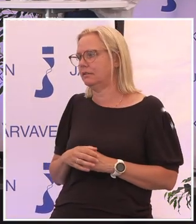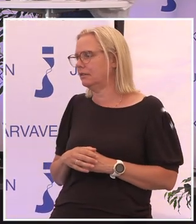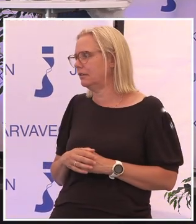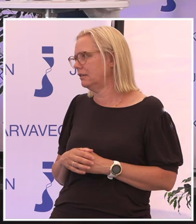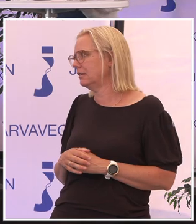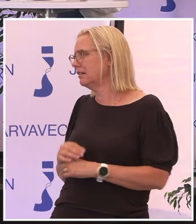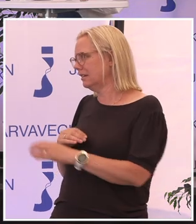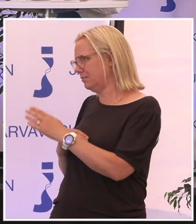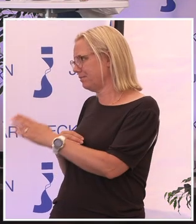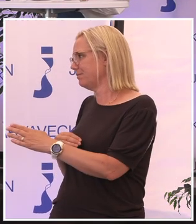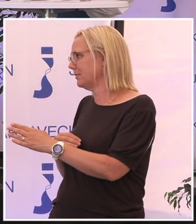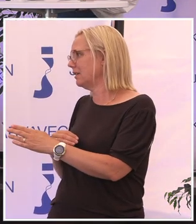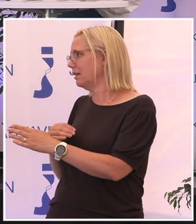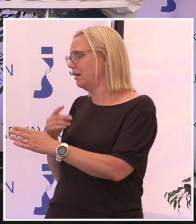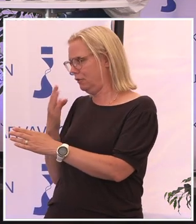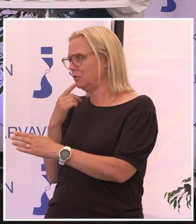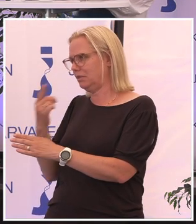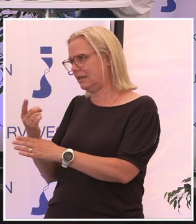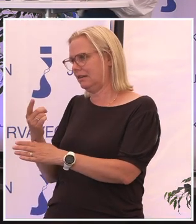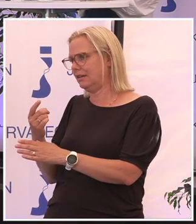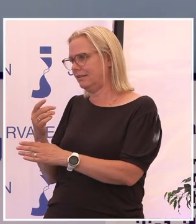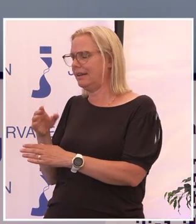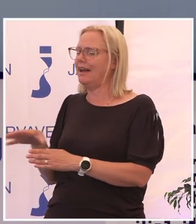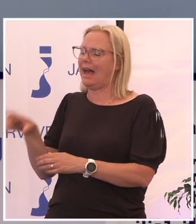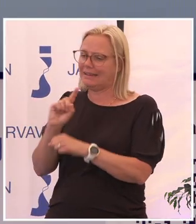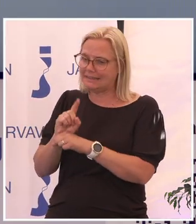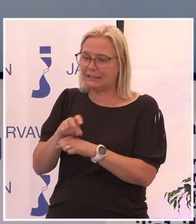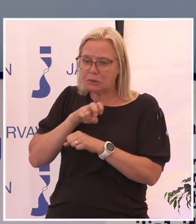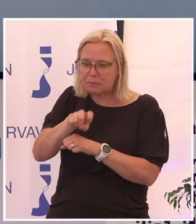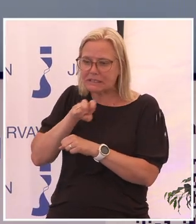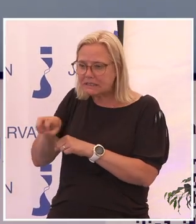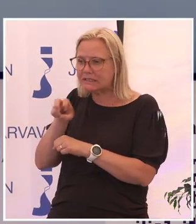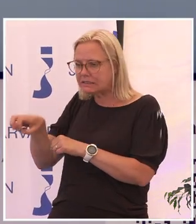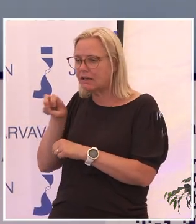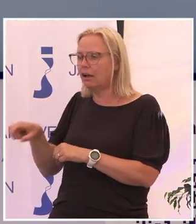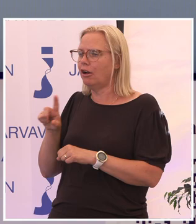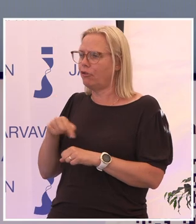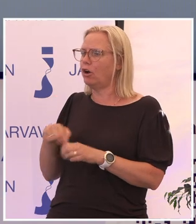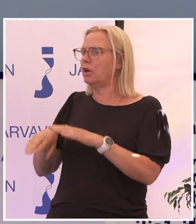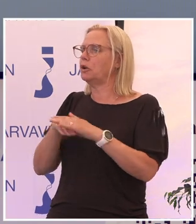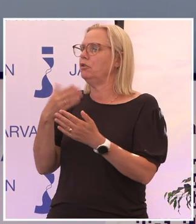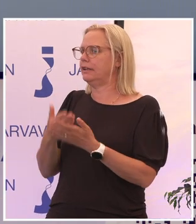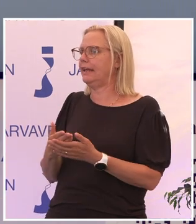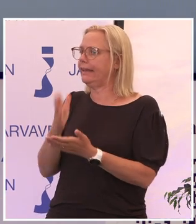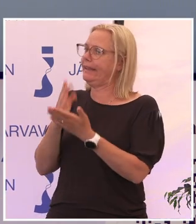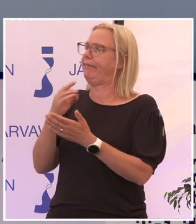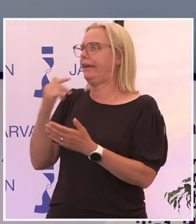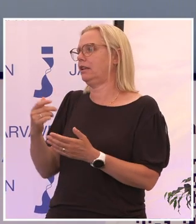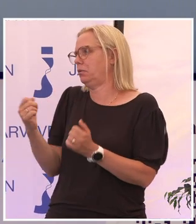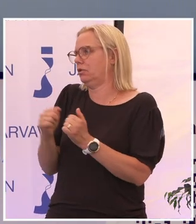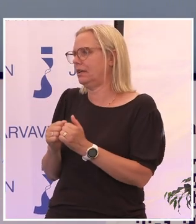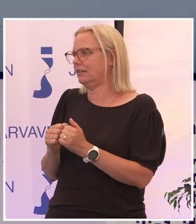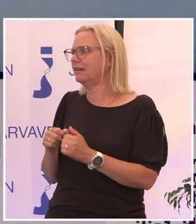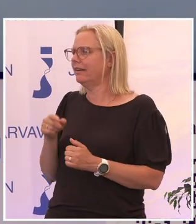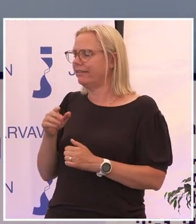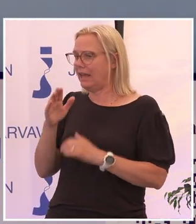Men det du lyfter är ju liksom detta, all denna tid och detta spring för egentligen basala rättigheter någonstans egentligen.